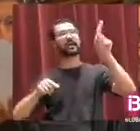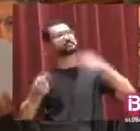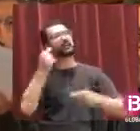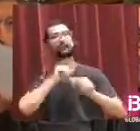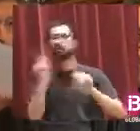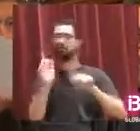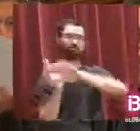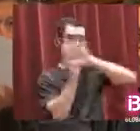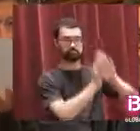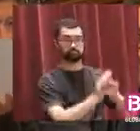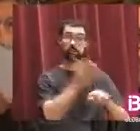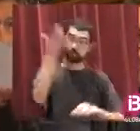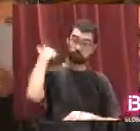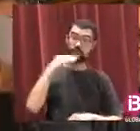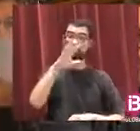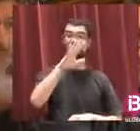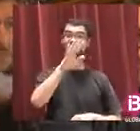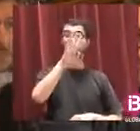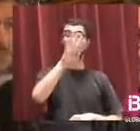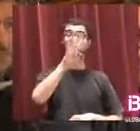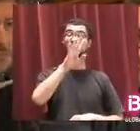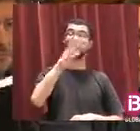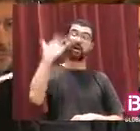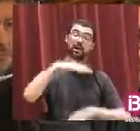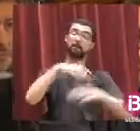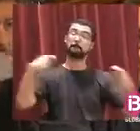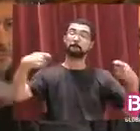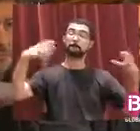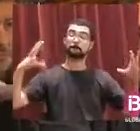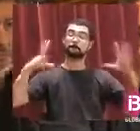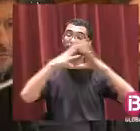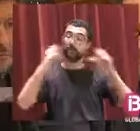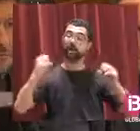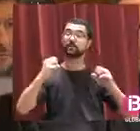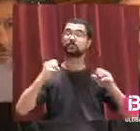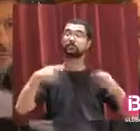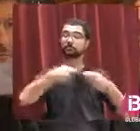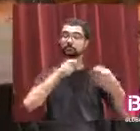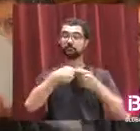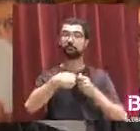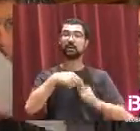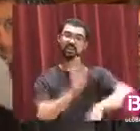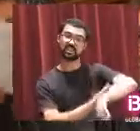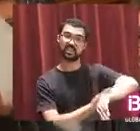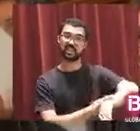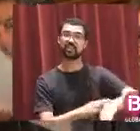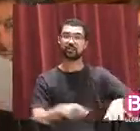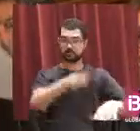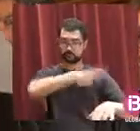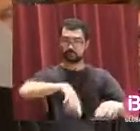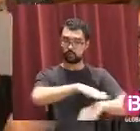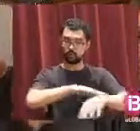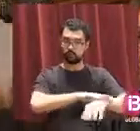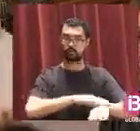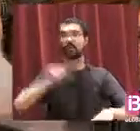també havia governat el Partit Socialista o el Pacte a l'Ajuntament de Palma, sinó de sebre com afrontarem un problema que, com deia abans,